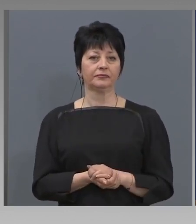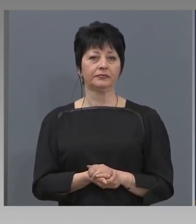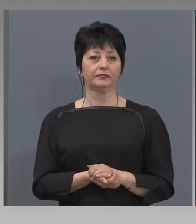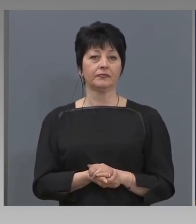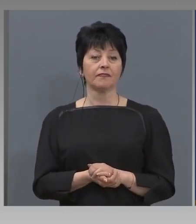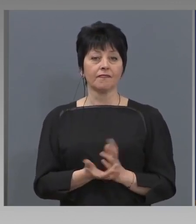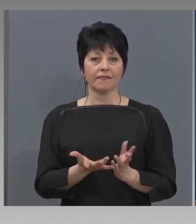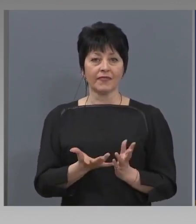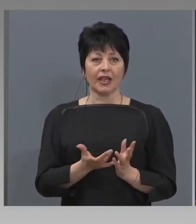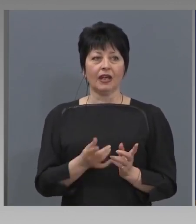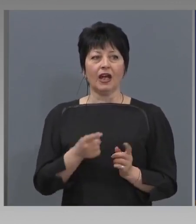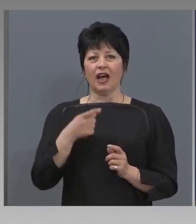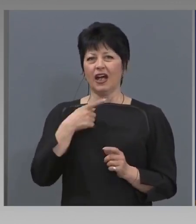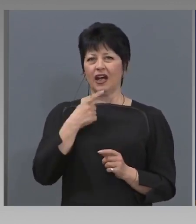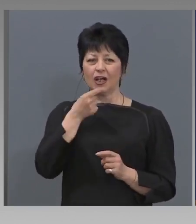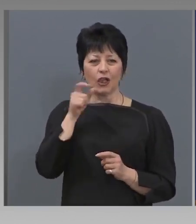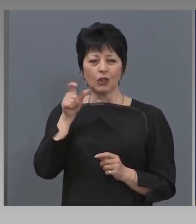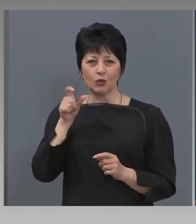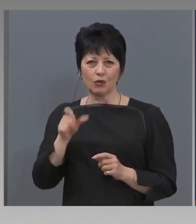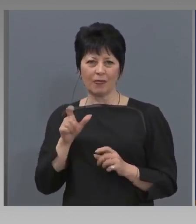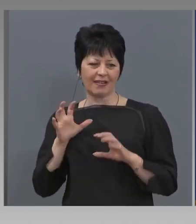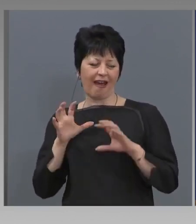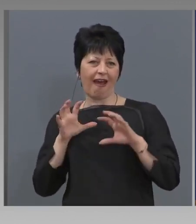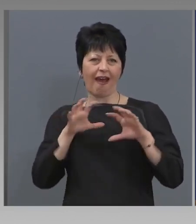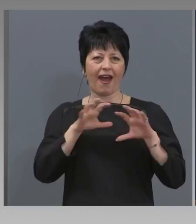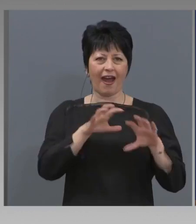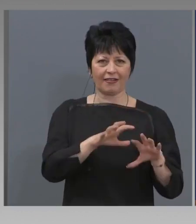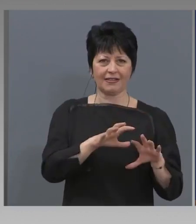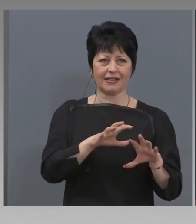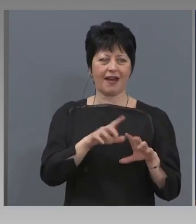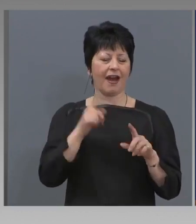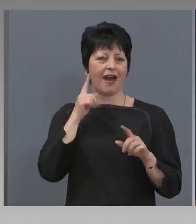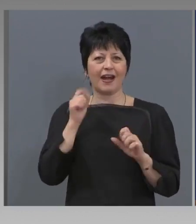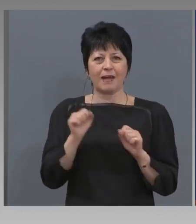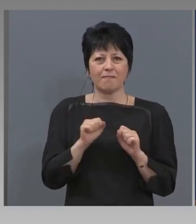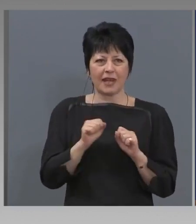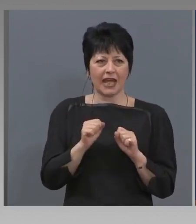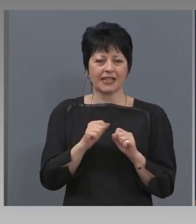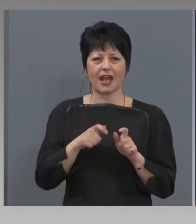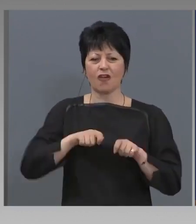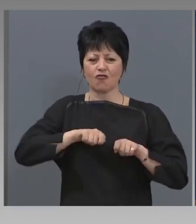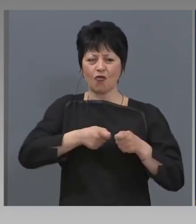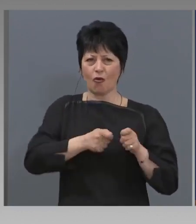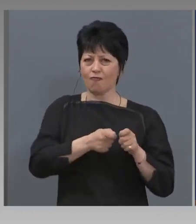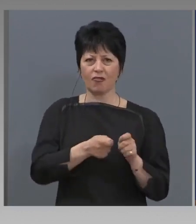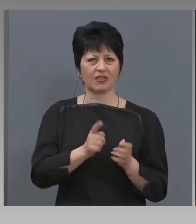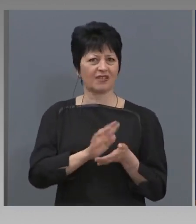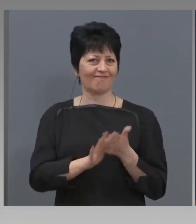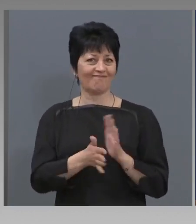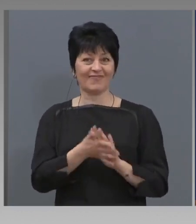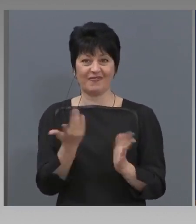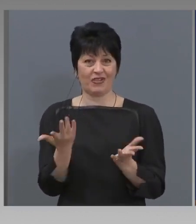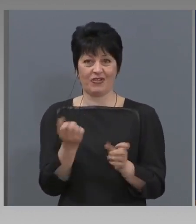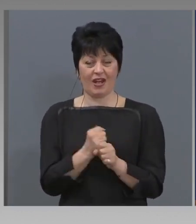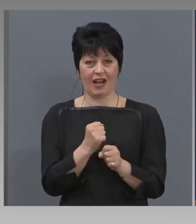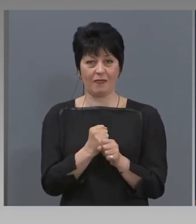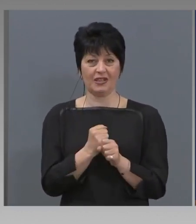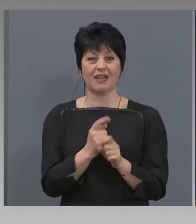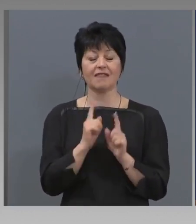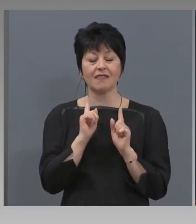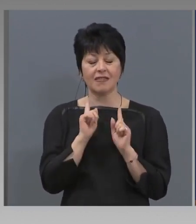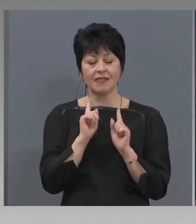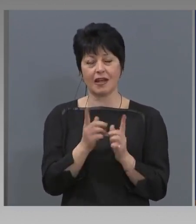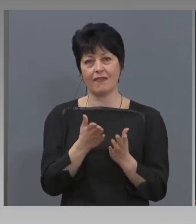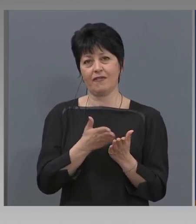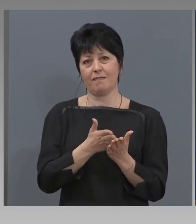думата аксии, репресии, тормоз, в момента не вършат никаква работа. Трябва с метода